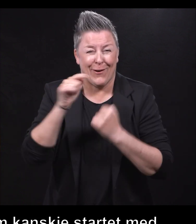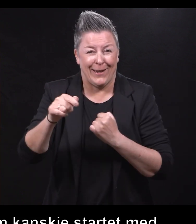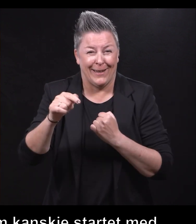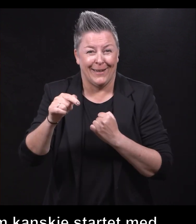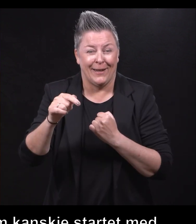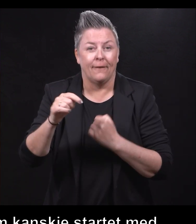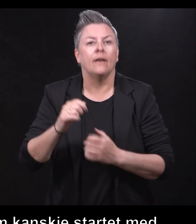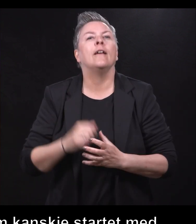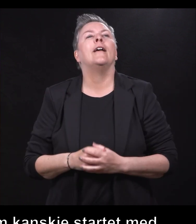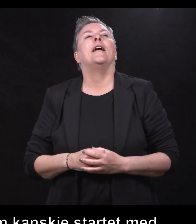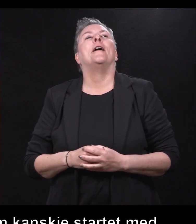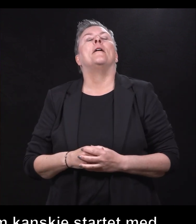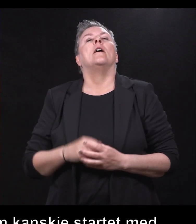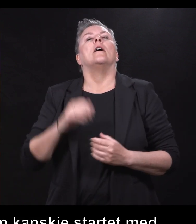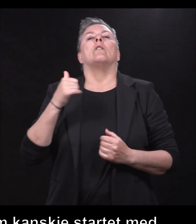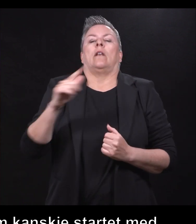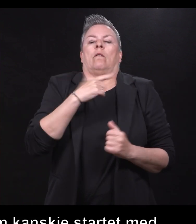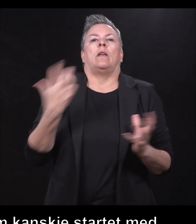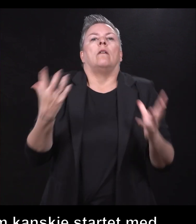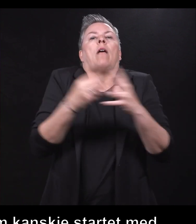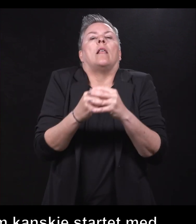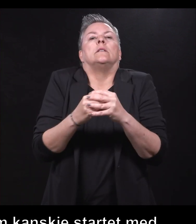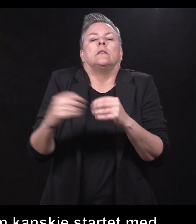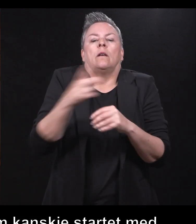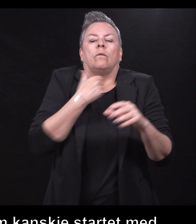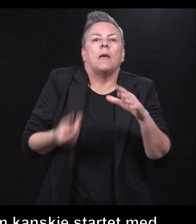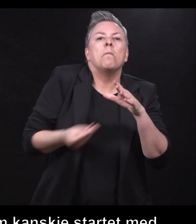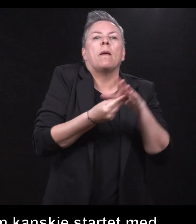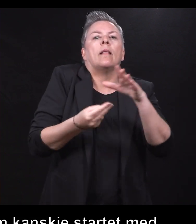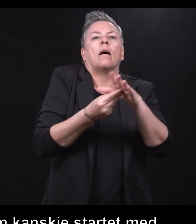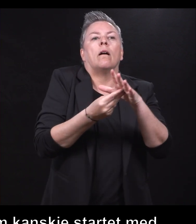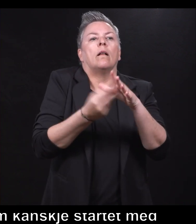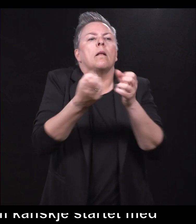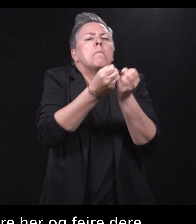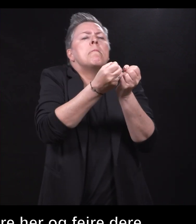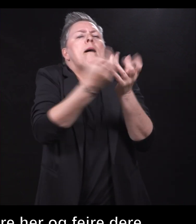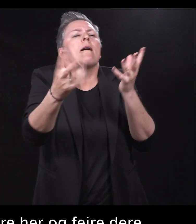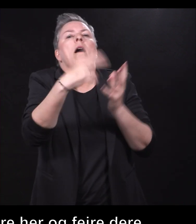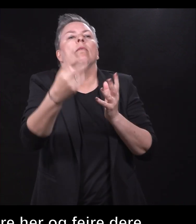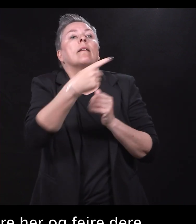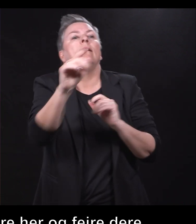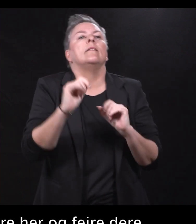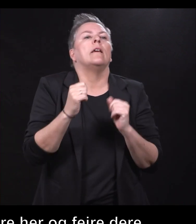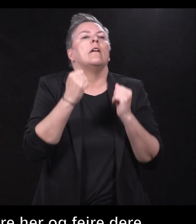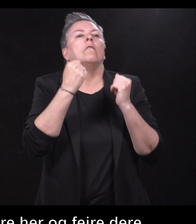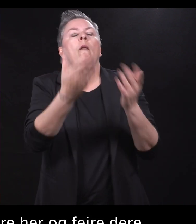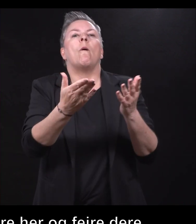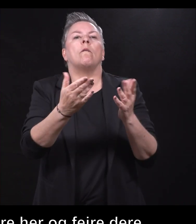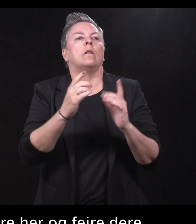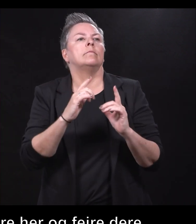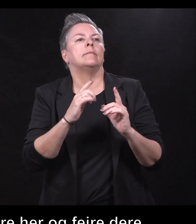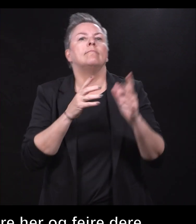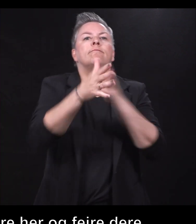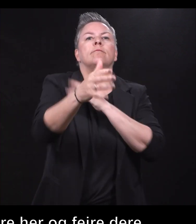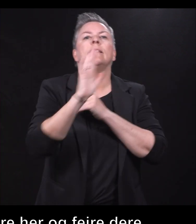vi i fellesskap bidrar til at mange andre får lov til å realisere sin drøm. Så